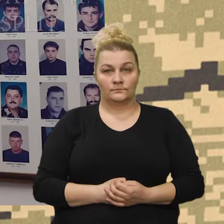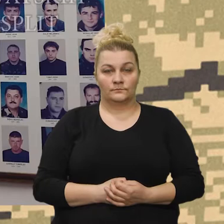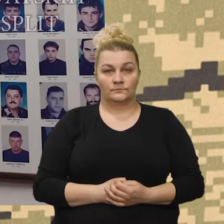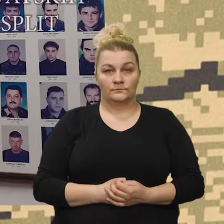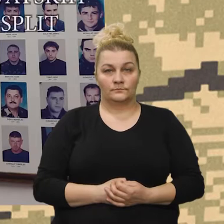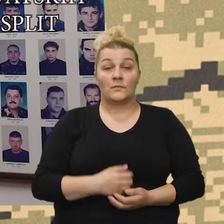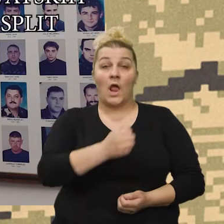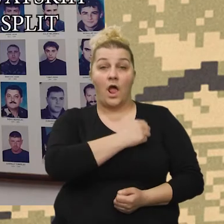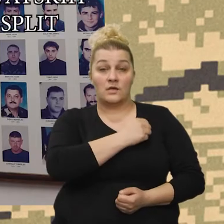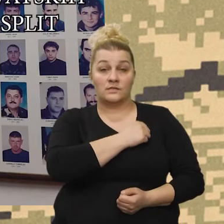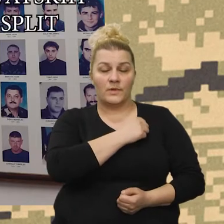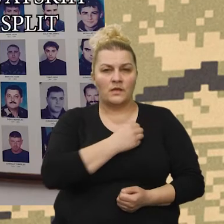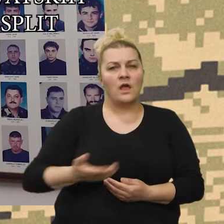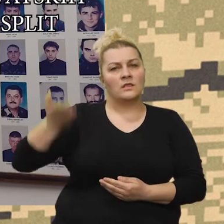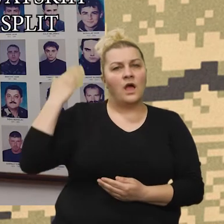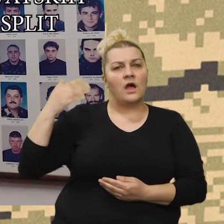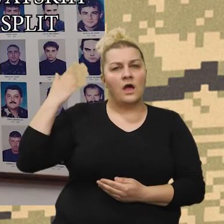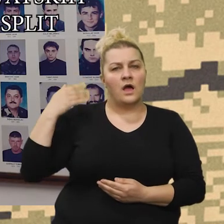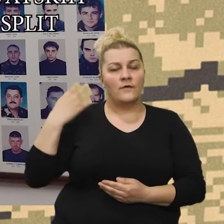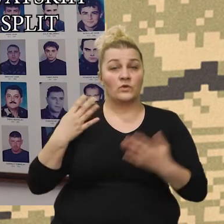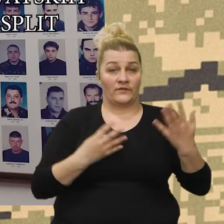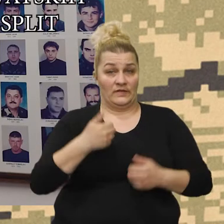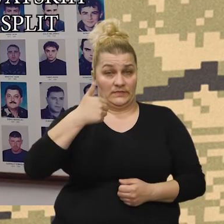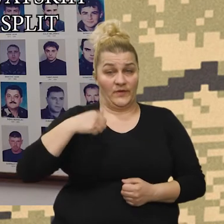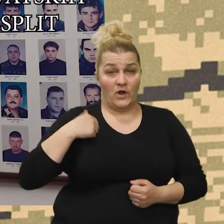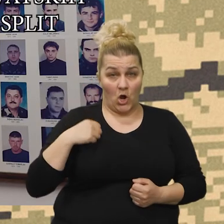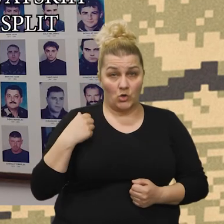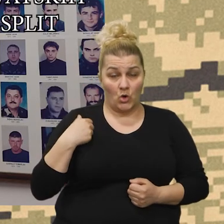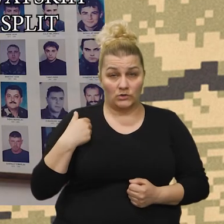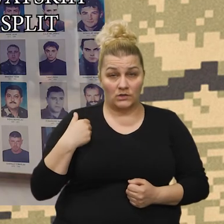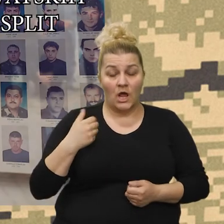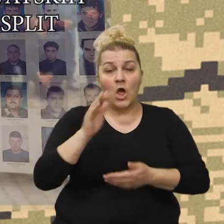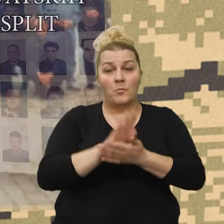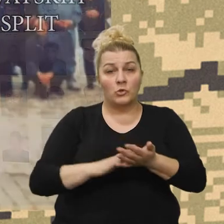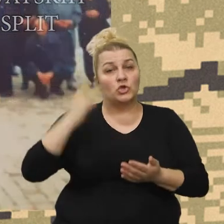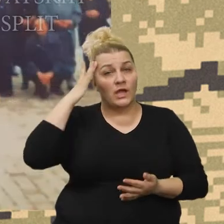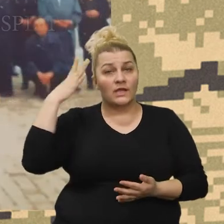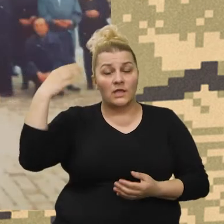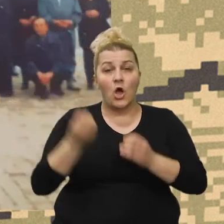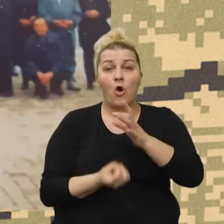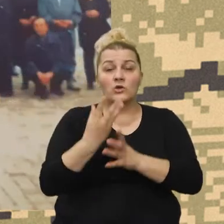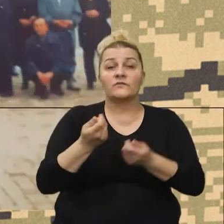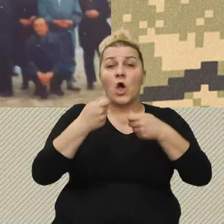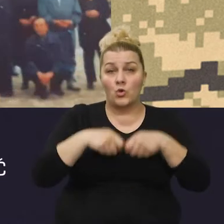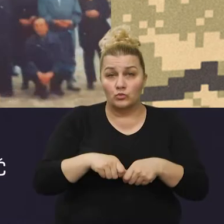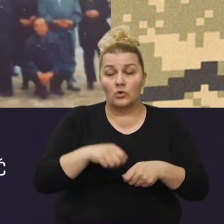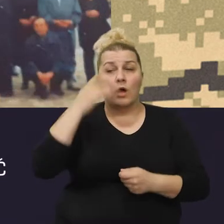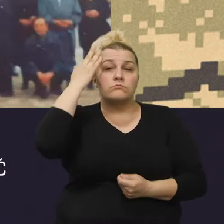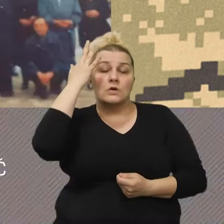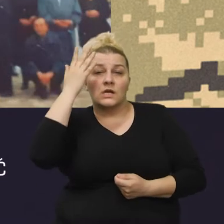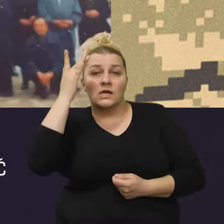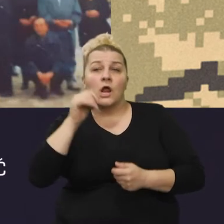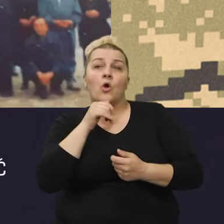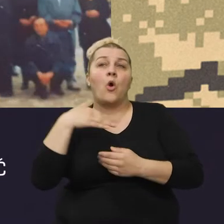U Splitu je davne ratne 1992. godine potaknuta ideja za osnivanje udruge koja će skrbiti